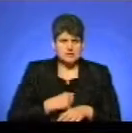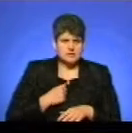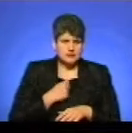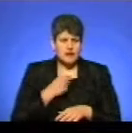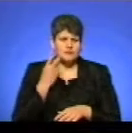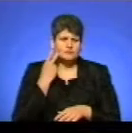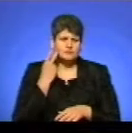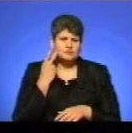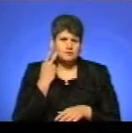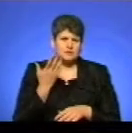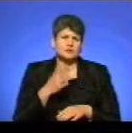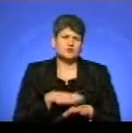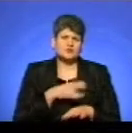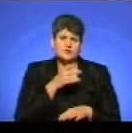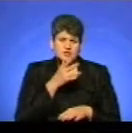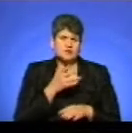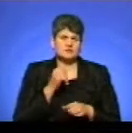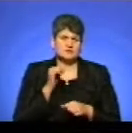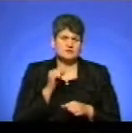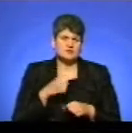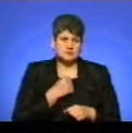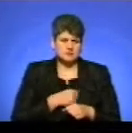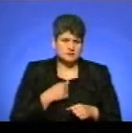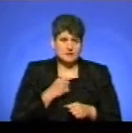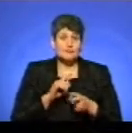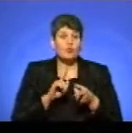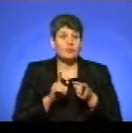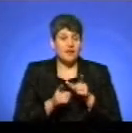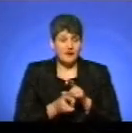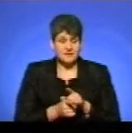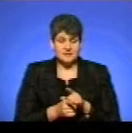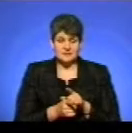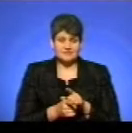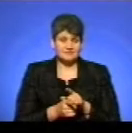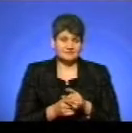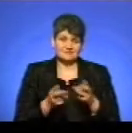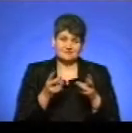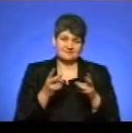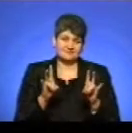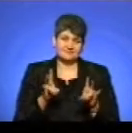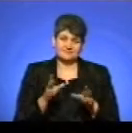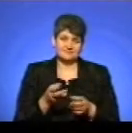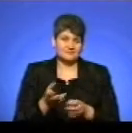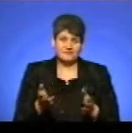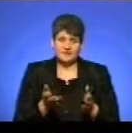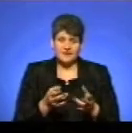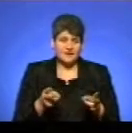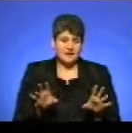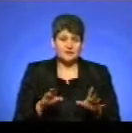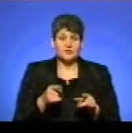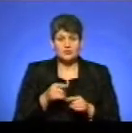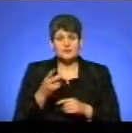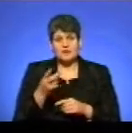регулярно і тривалий час виявляє агресію, зміниться, даремно, тобто тут вже треба